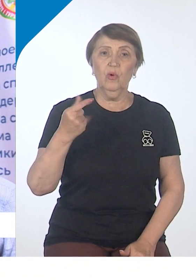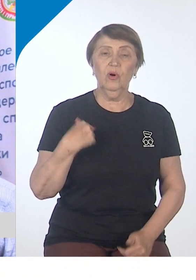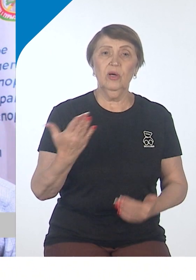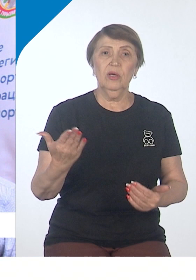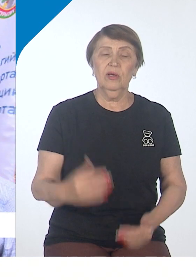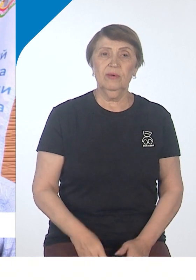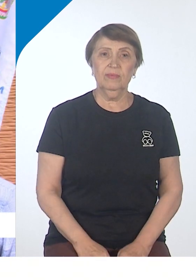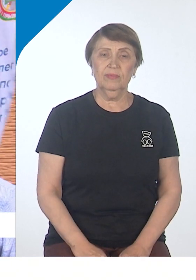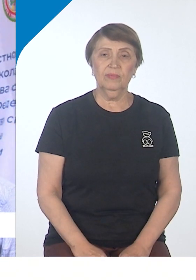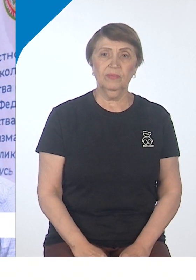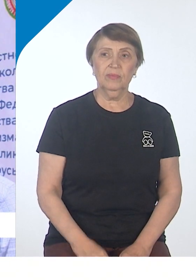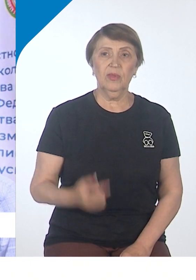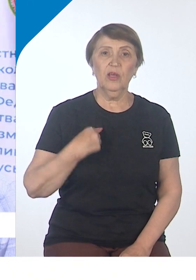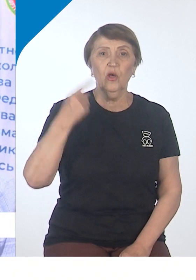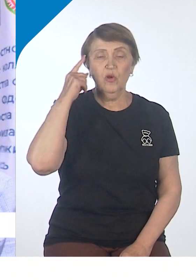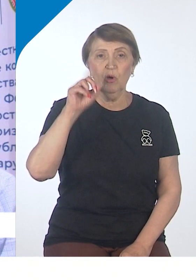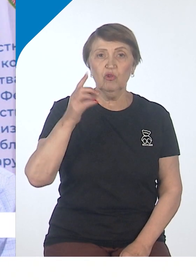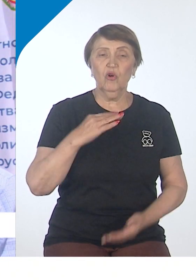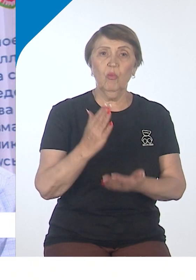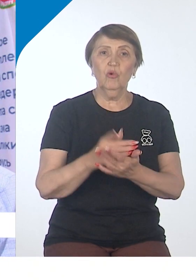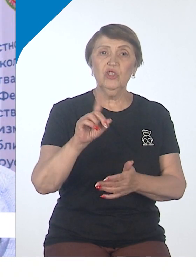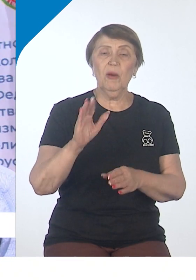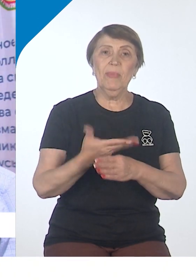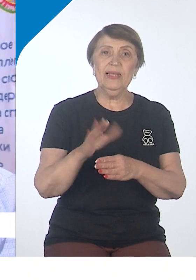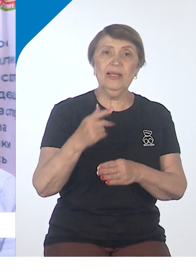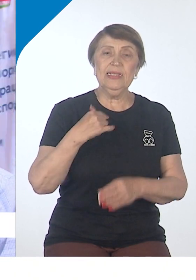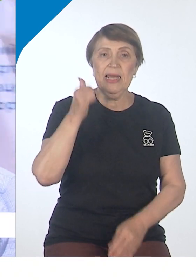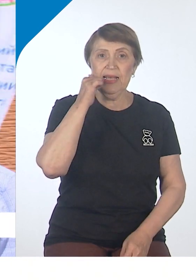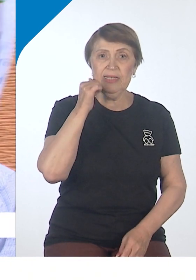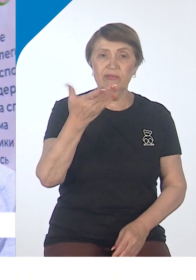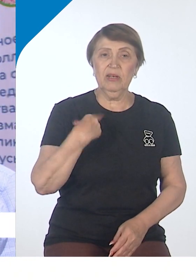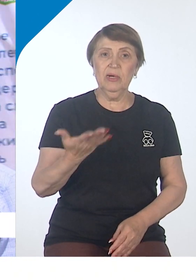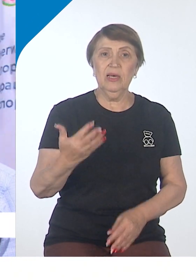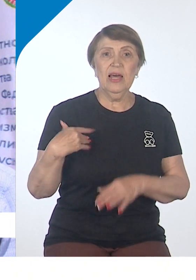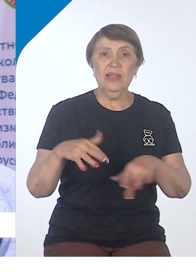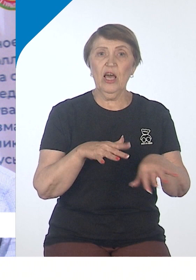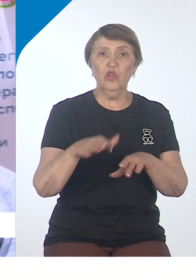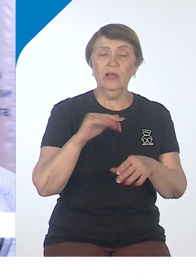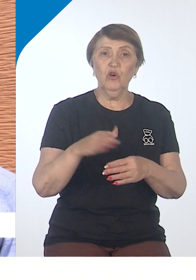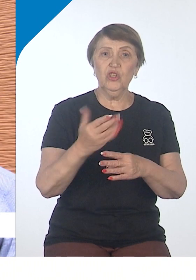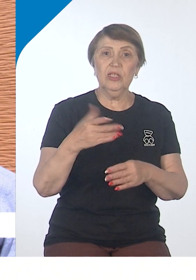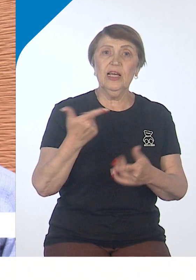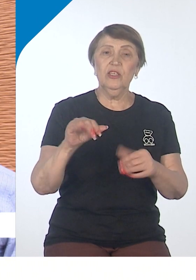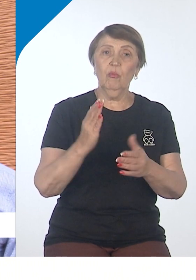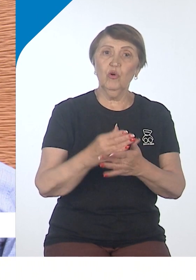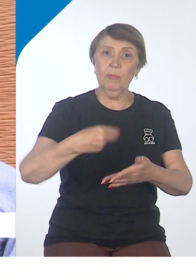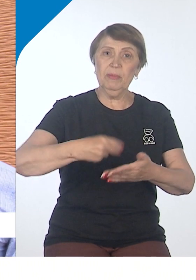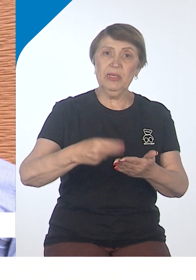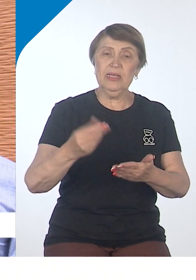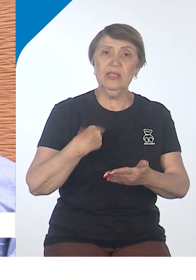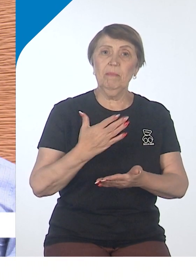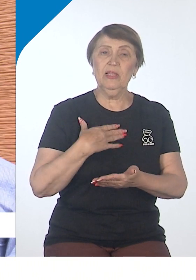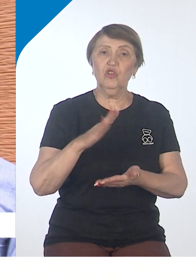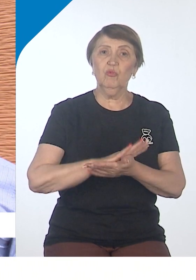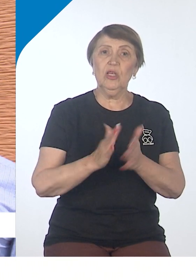интереснейший опыт. Я думаю, что будет чем поделиться. И завтра уже на деловой части, где будет подписание различных документов по нашему сотрудничеству,